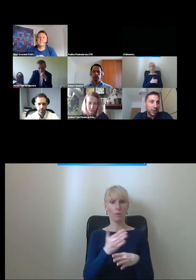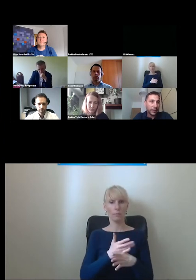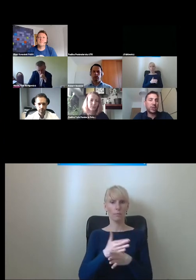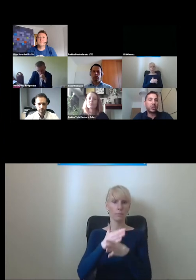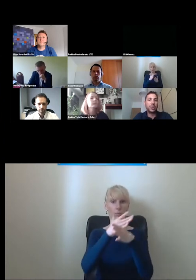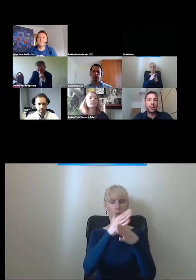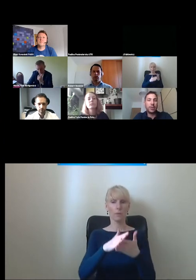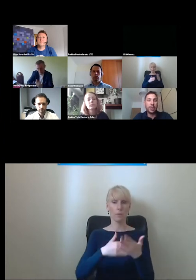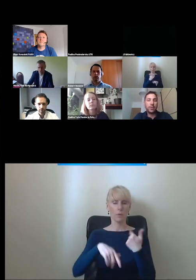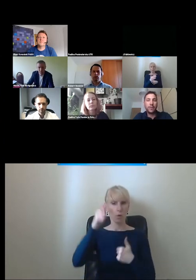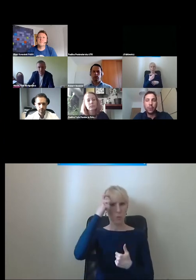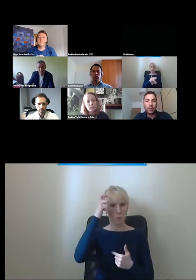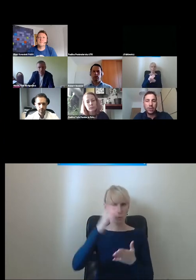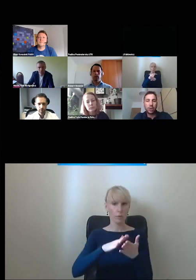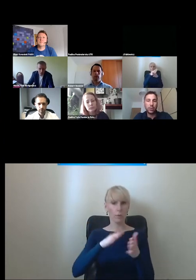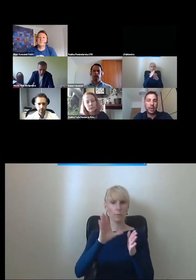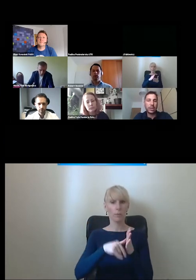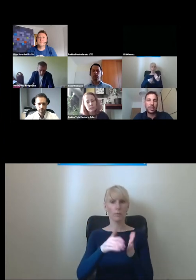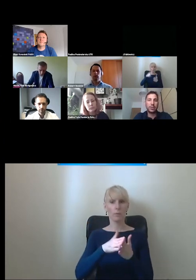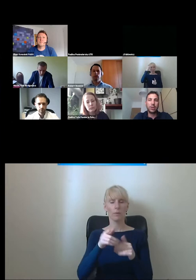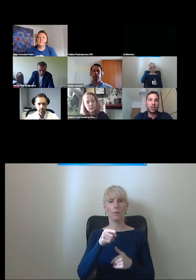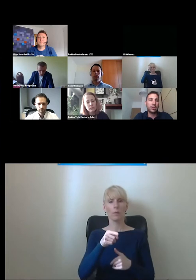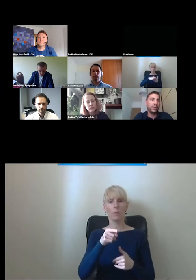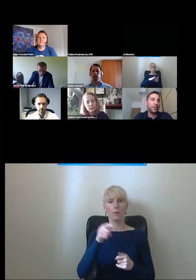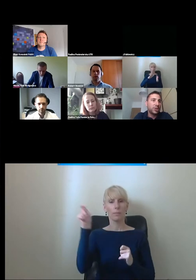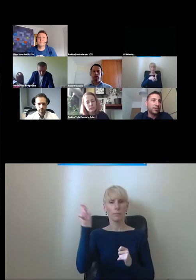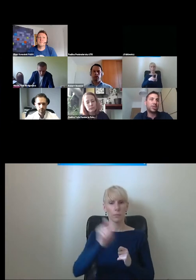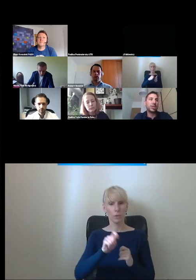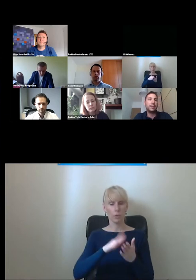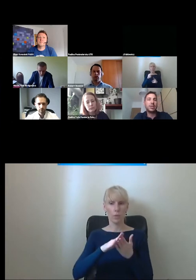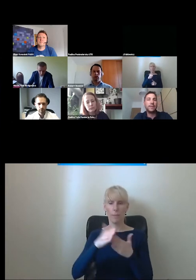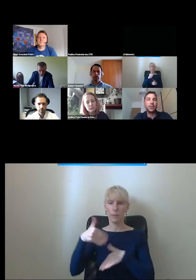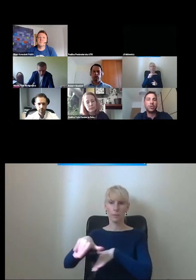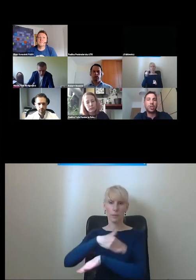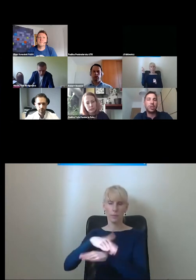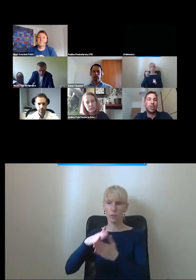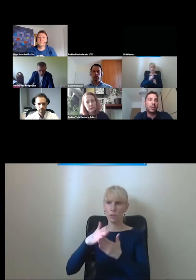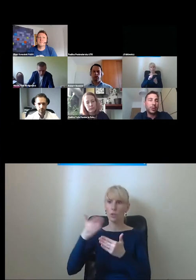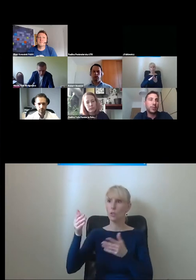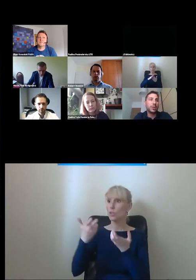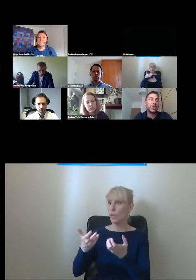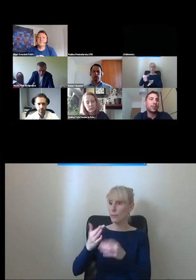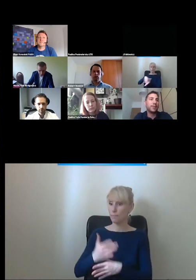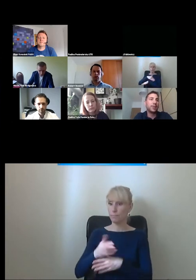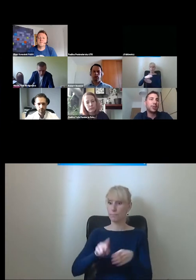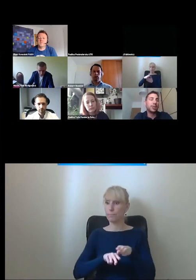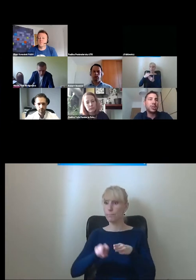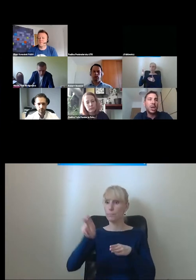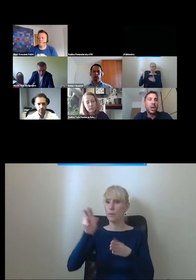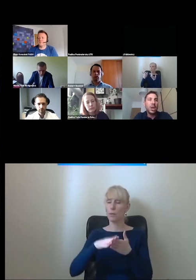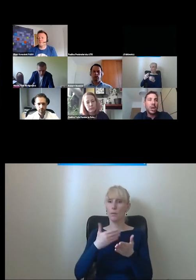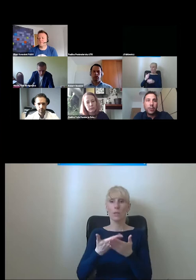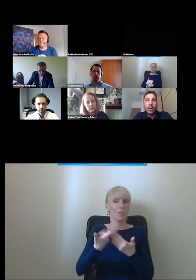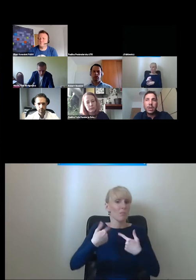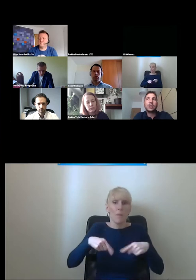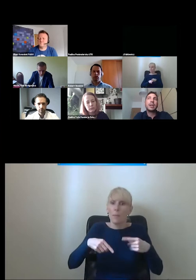schodami w przejściu podziemnym, w głównym miejscu komunikacyjnym stolicy, głównym, gdzie przyjeżdżamy z zewnątrz i próbujemy się stamtąd wydostać,